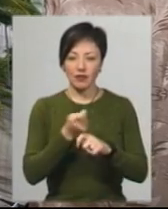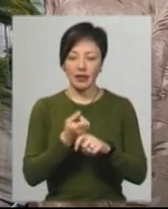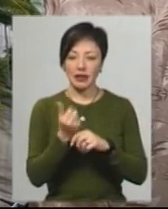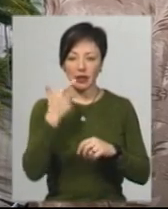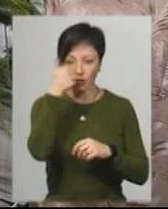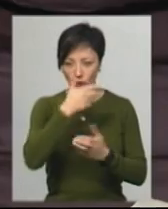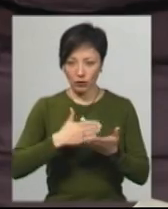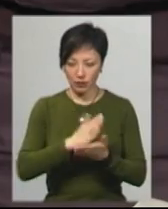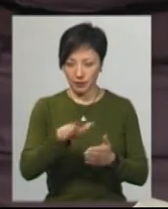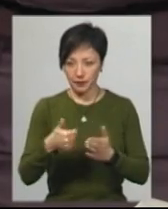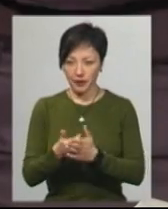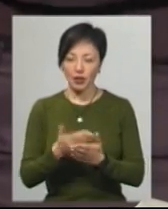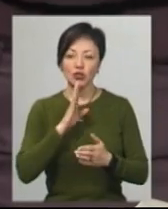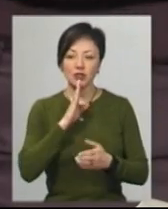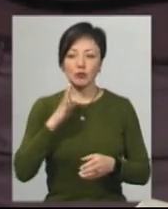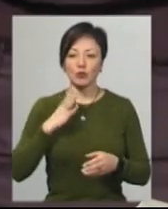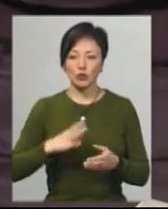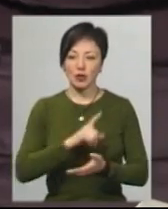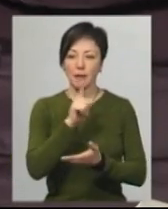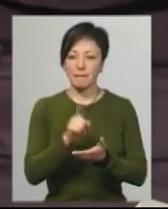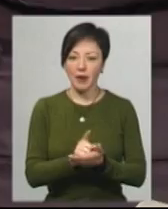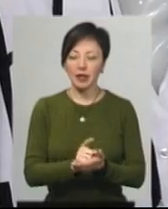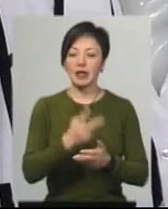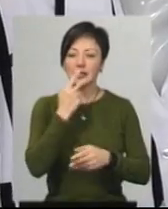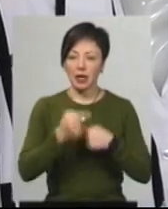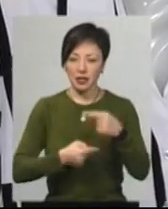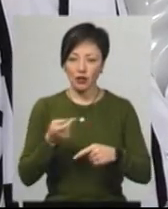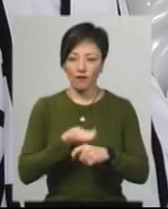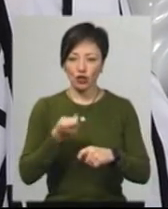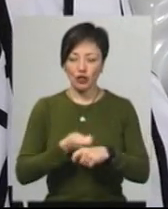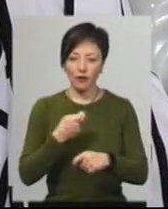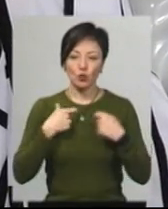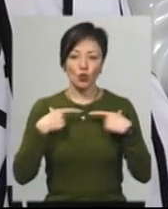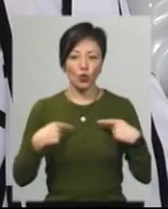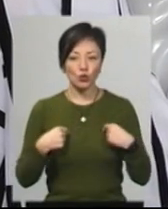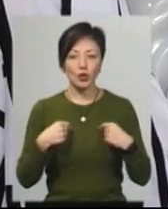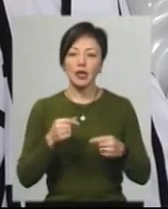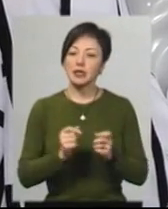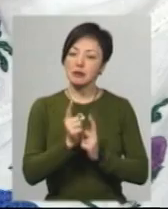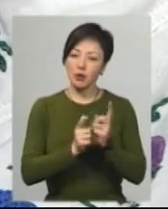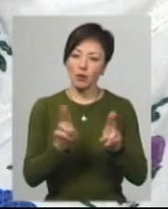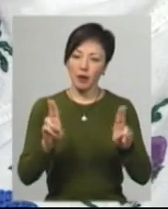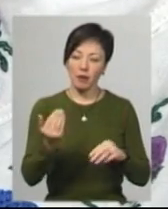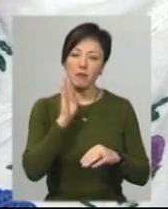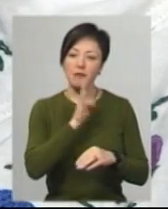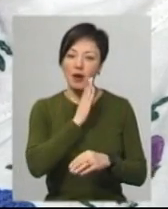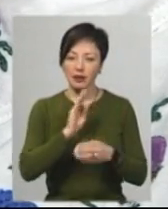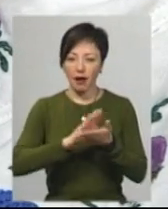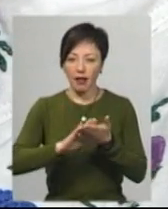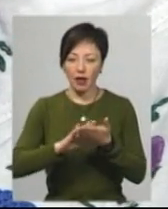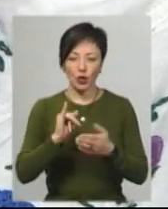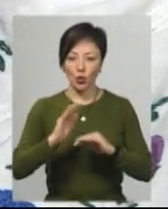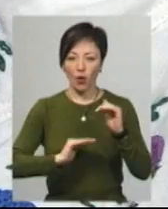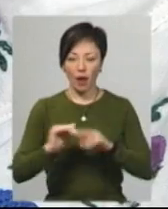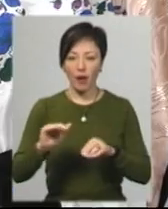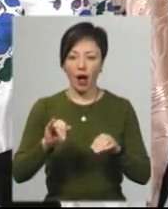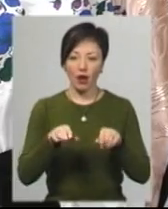років, каже, жінки в містечку мусили мати традиційну вишивану сорочку. Хоча майстрині інколи змінювали правила. Її мати вишивала гладдю та не руками,